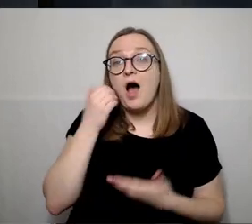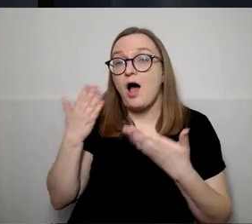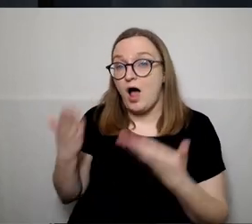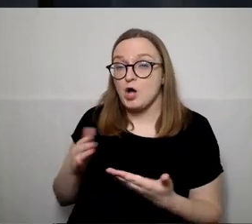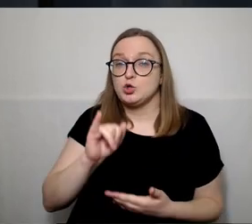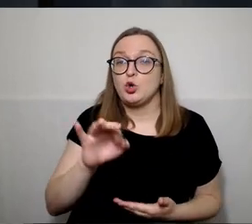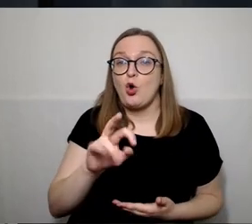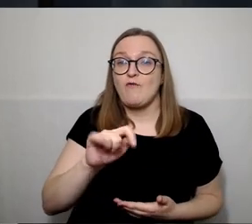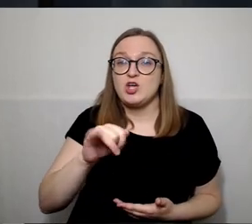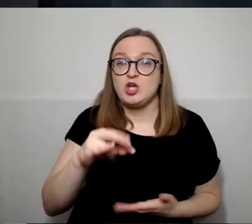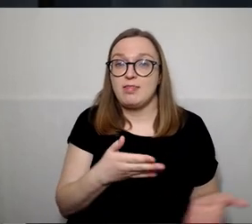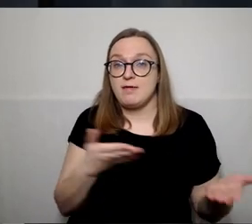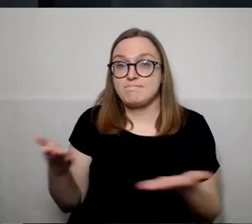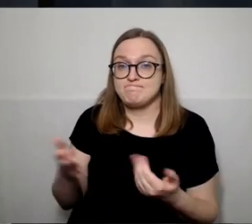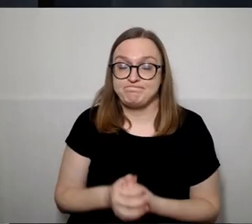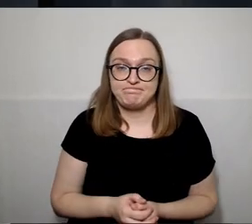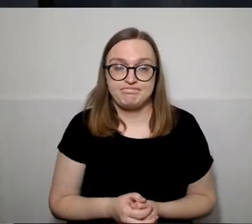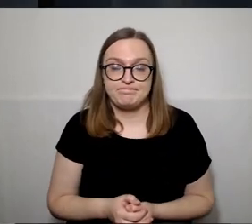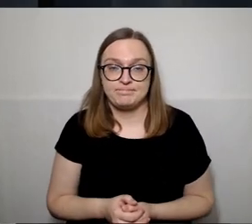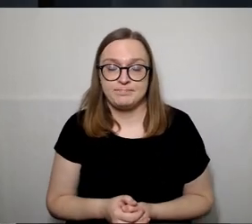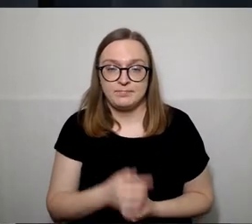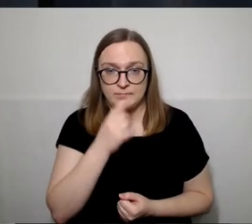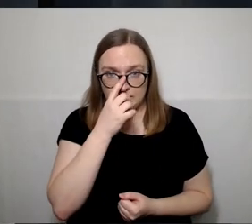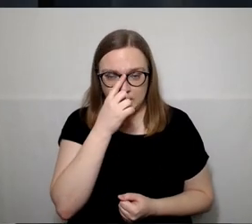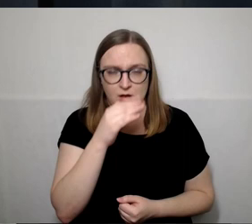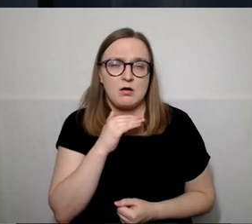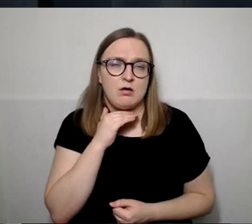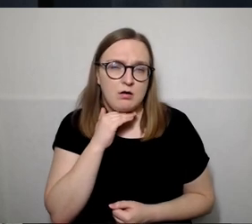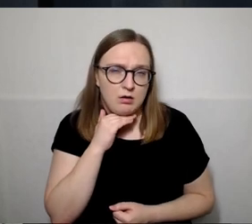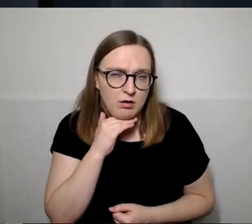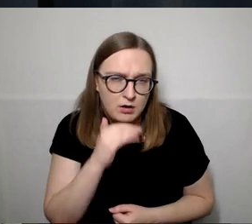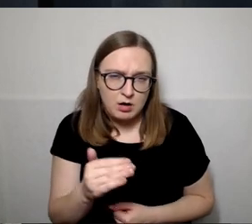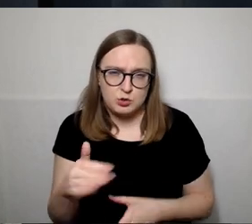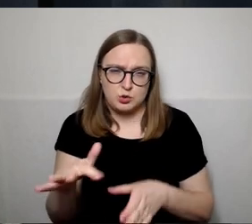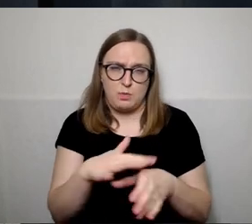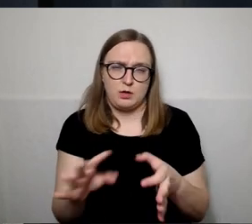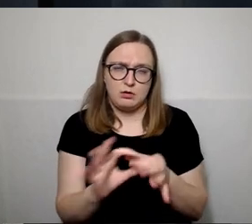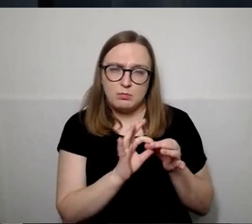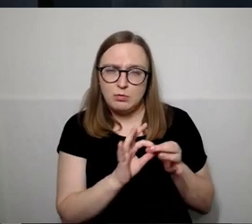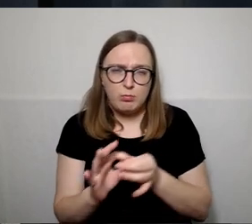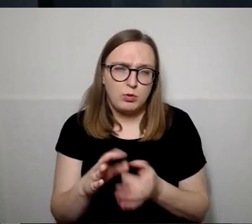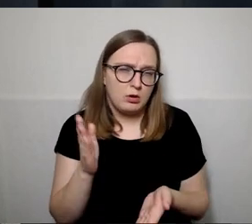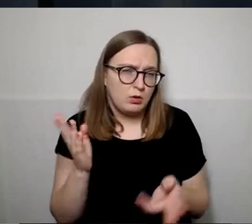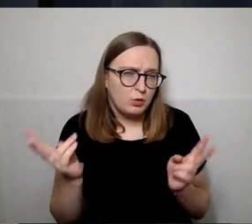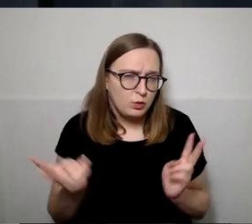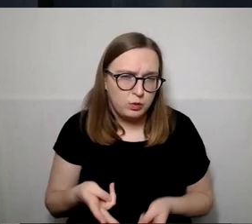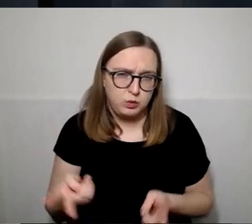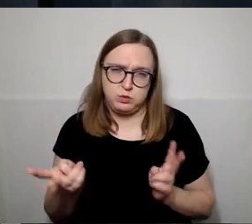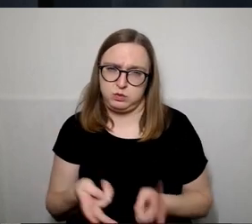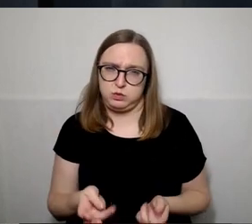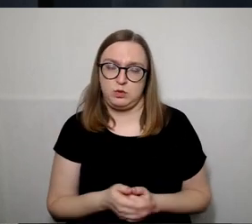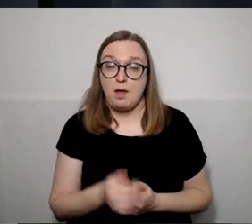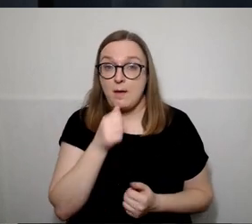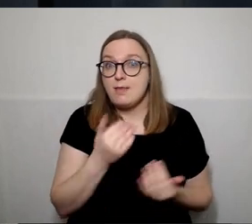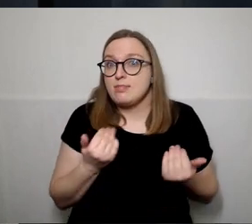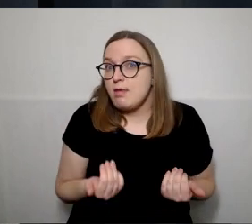Prašau, jūsų numitė. Vienareikšmiškai, aišku, dialogas yra reikalingas, kaip yra dabar. Ir, na,